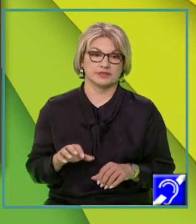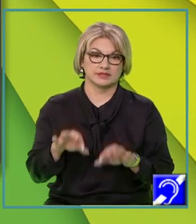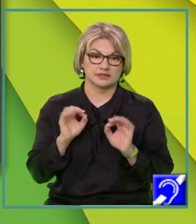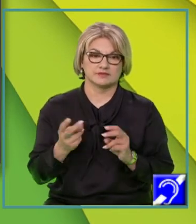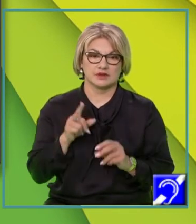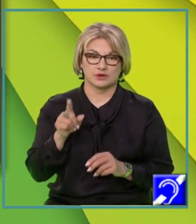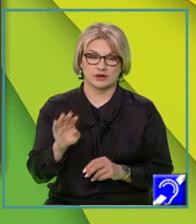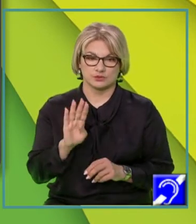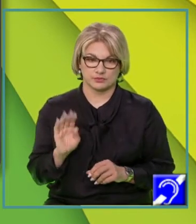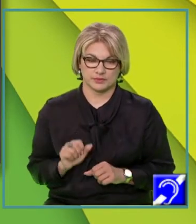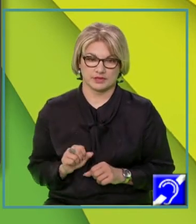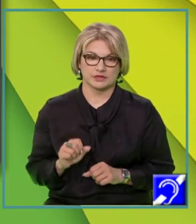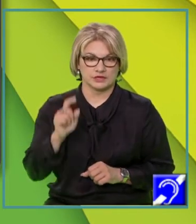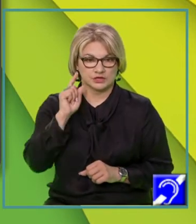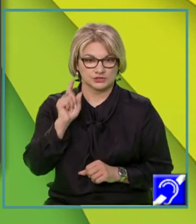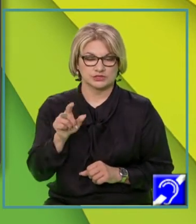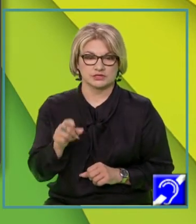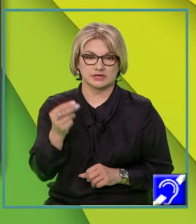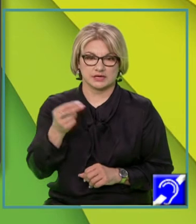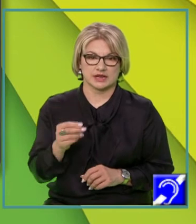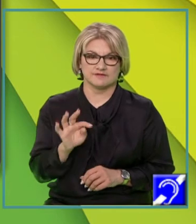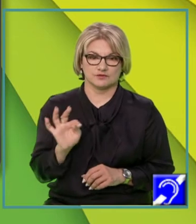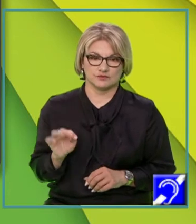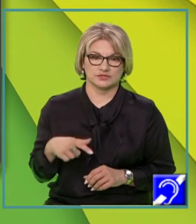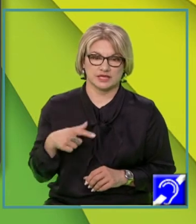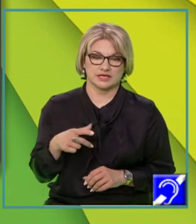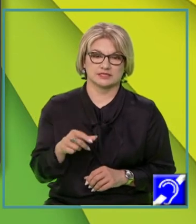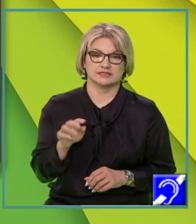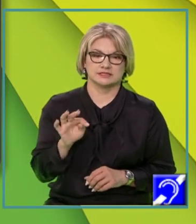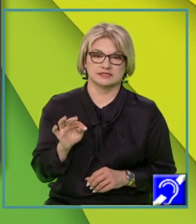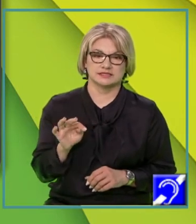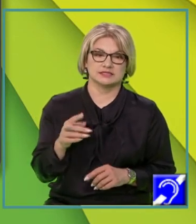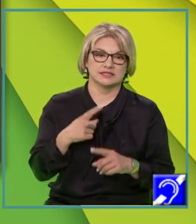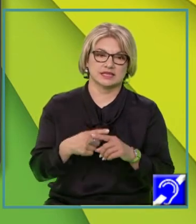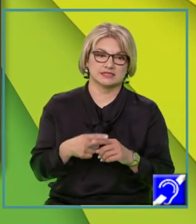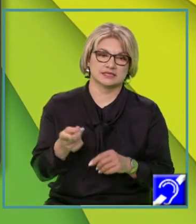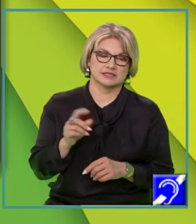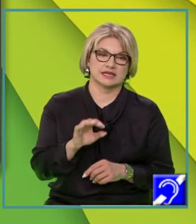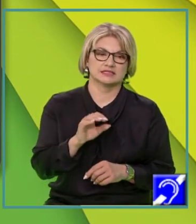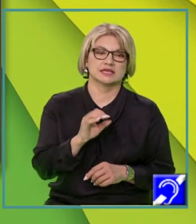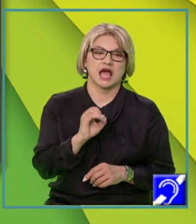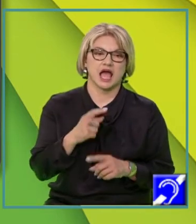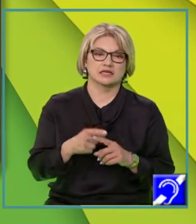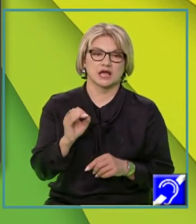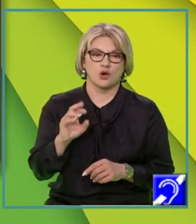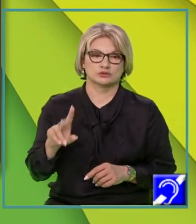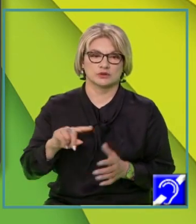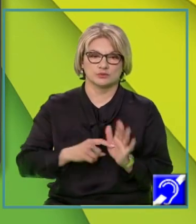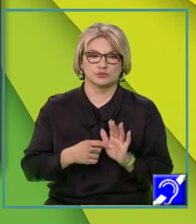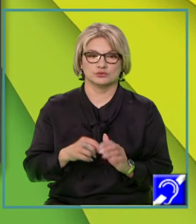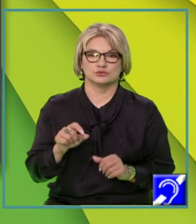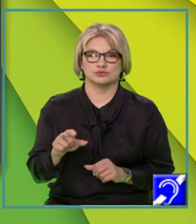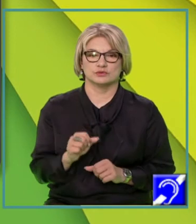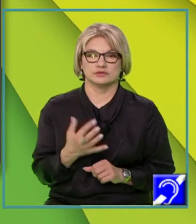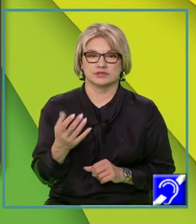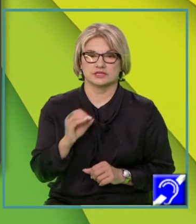știind că graficul funcției F intersectează axa ordonatelor în punctul de coordonate 0